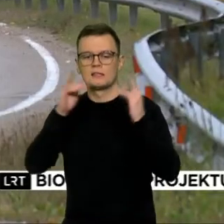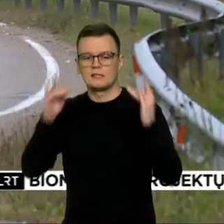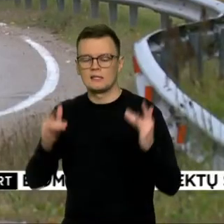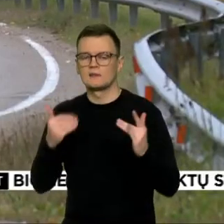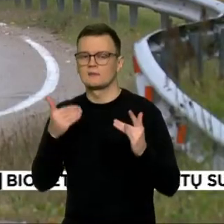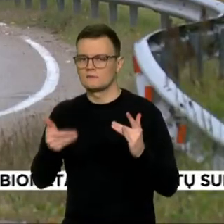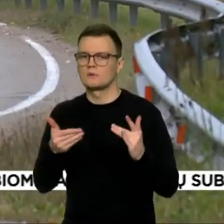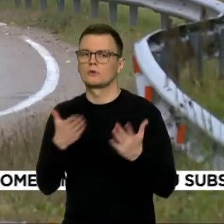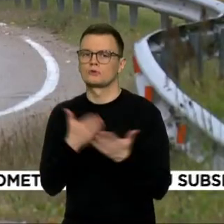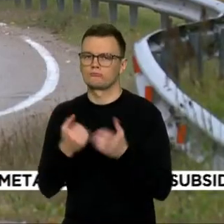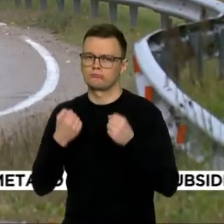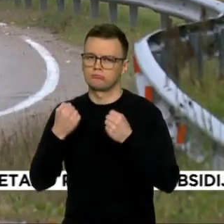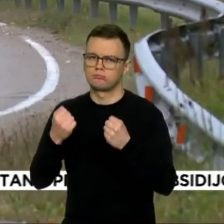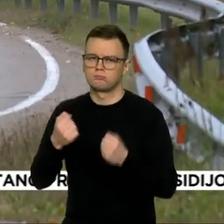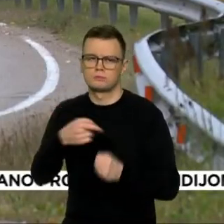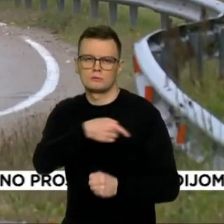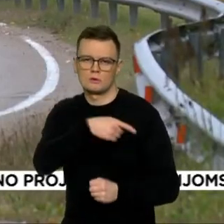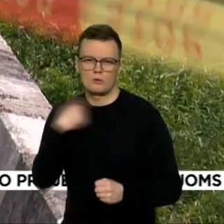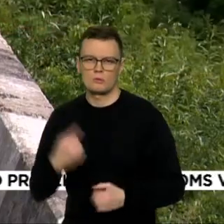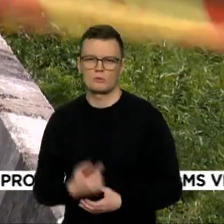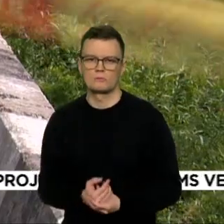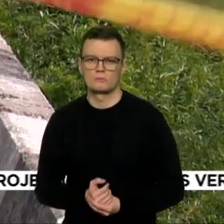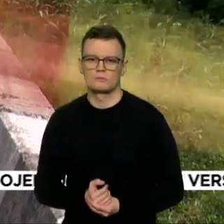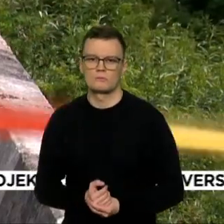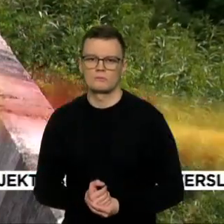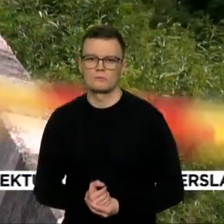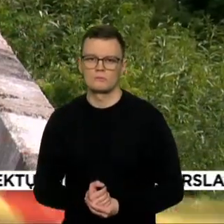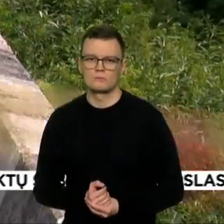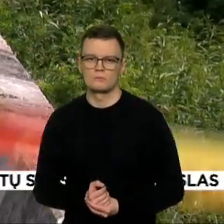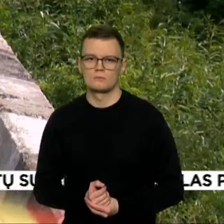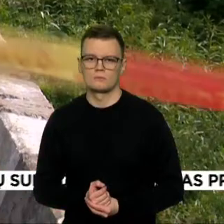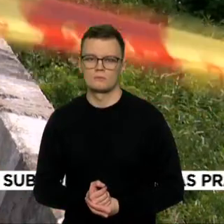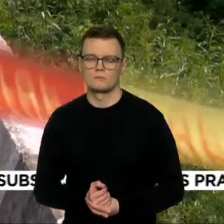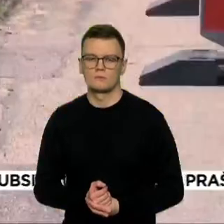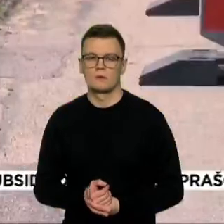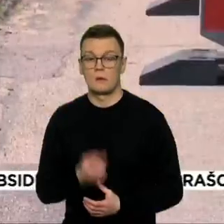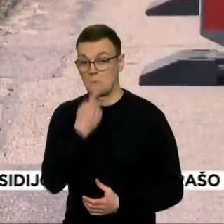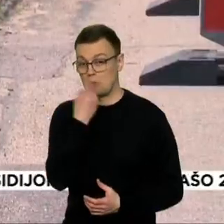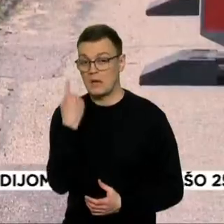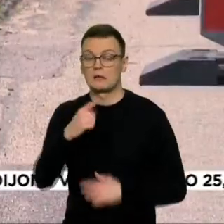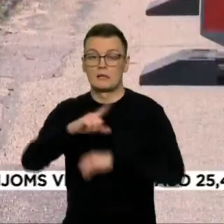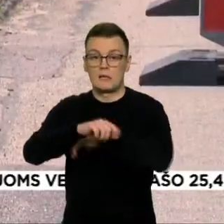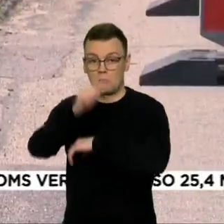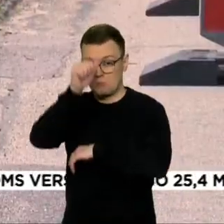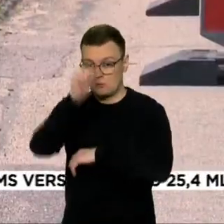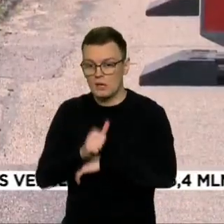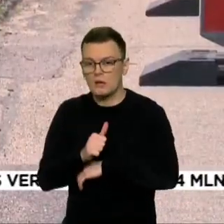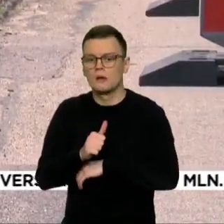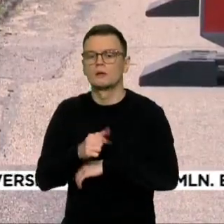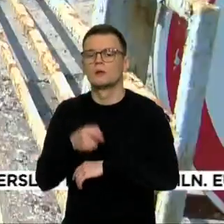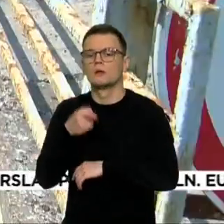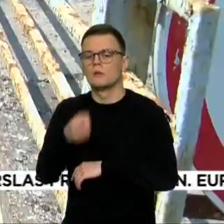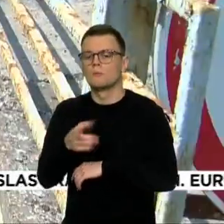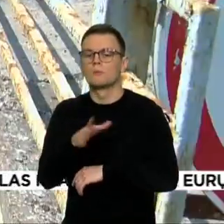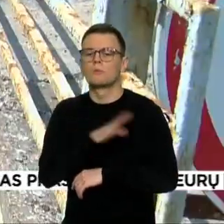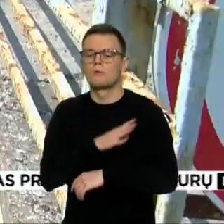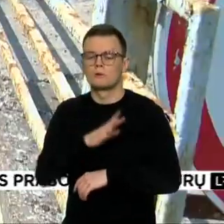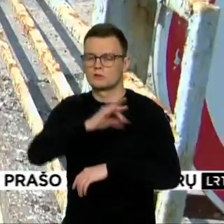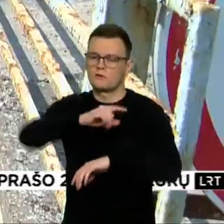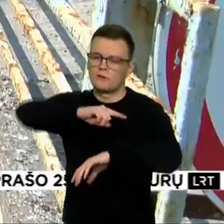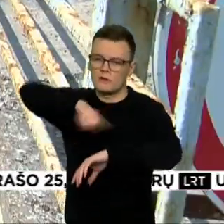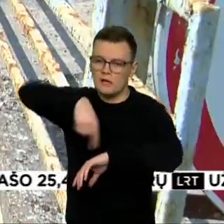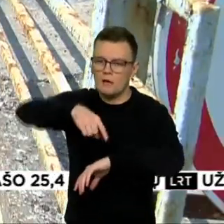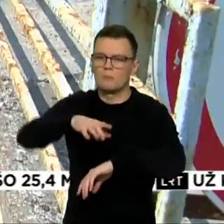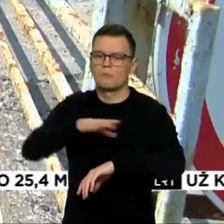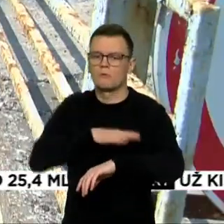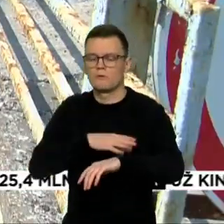Eismas čia intensyvus, sako vietos gyventojai. Praėjusiu metu liepa. Dalis sovietmečių statyto tilto turėklų nukrito.